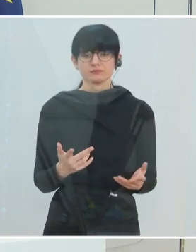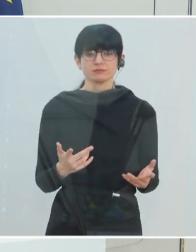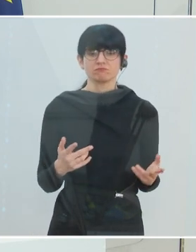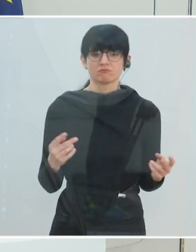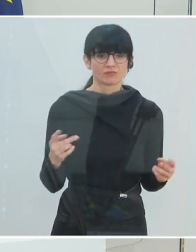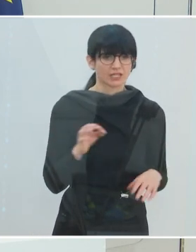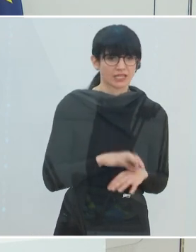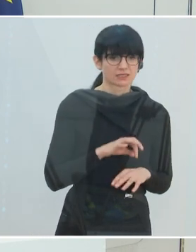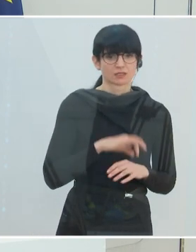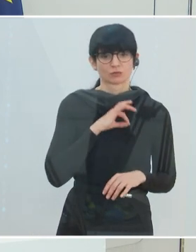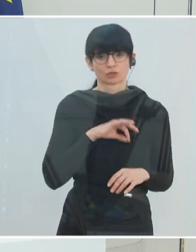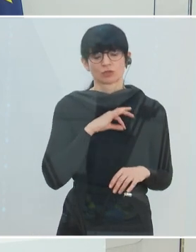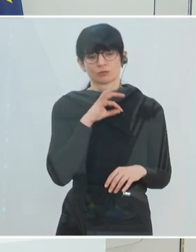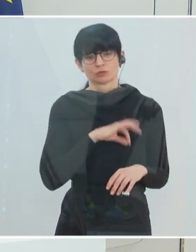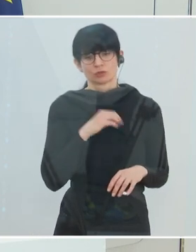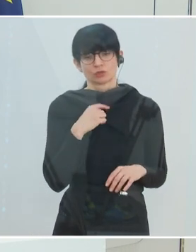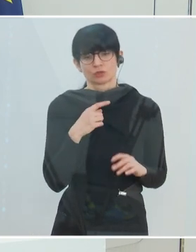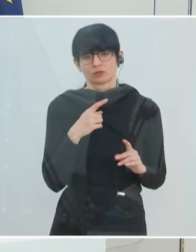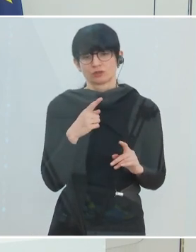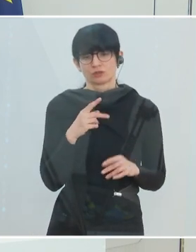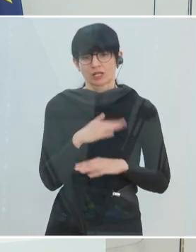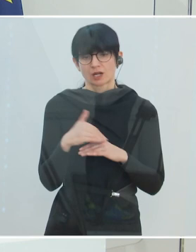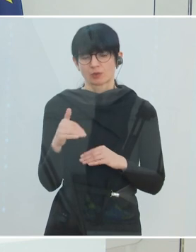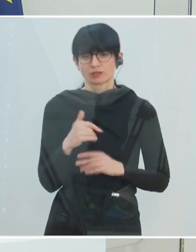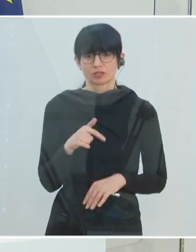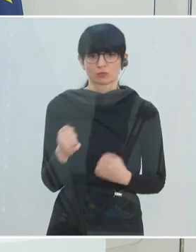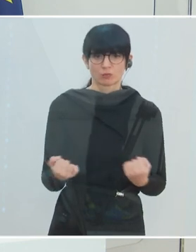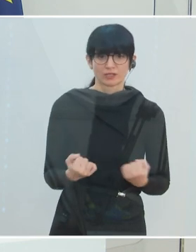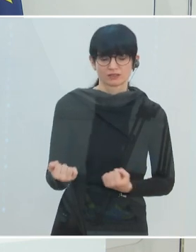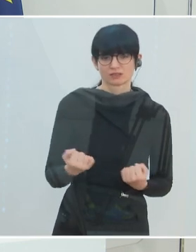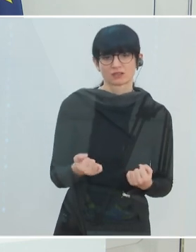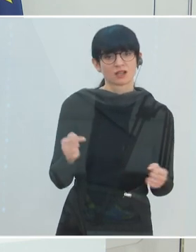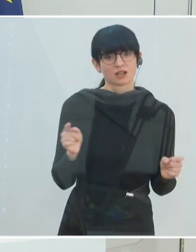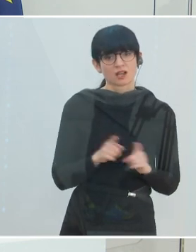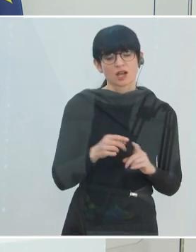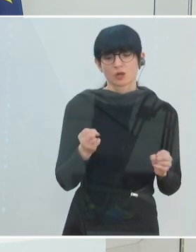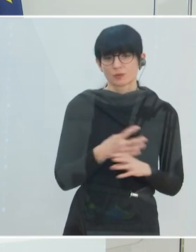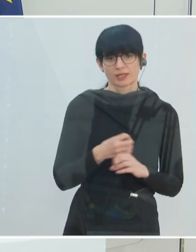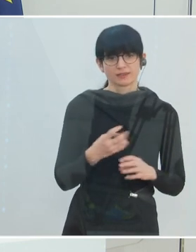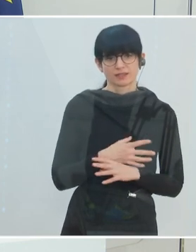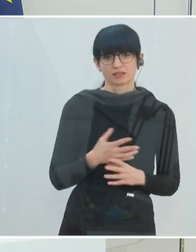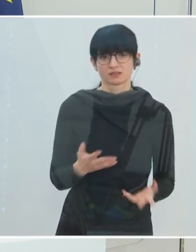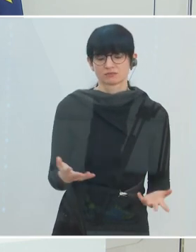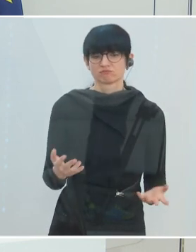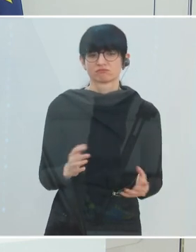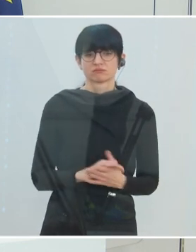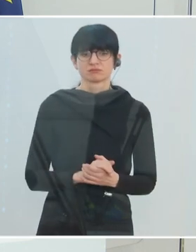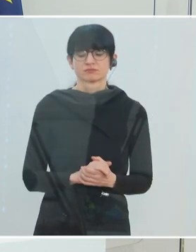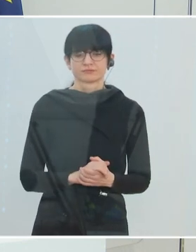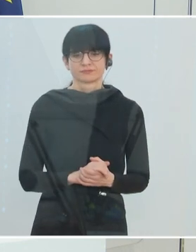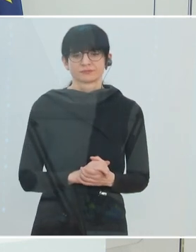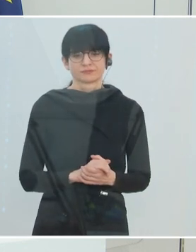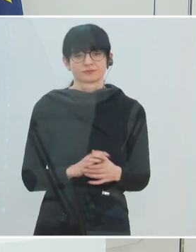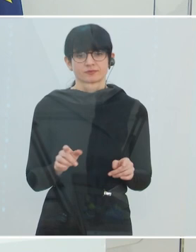Ärzte, Psychologen, Psychotherapeuten, natürlich Politiker, aber natürlich auch die Medien, die hier eine ganz wesentliche Rolle spielen,